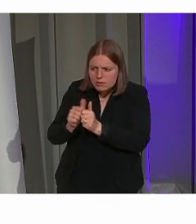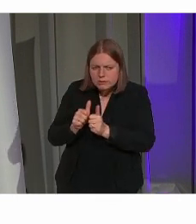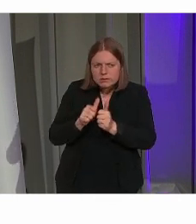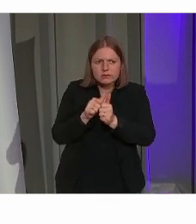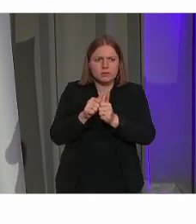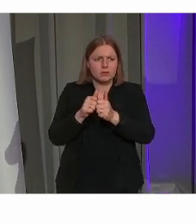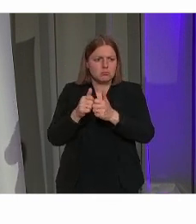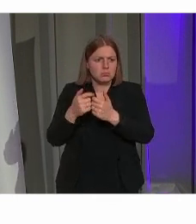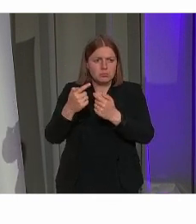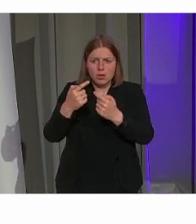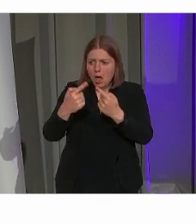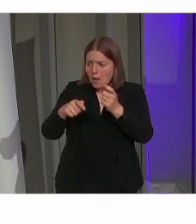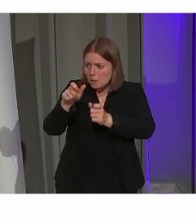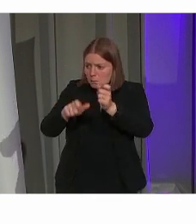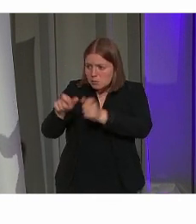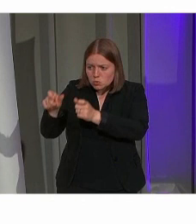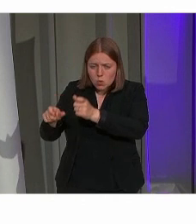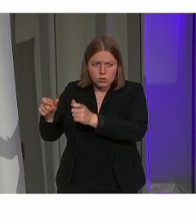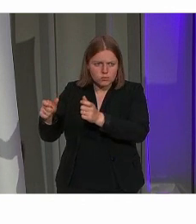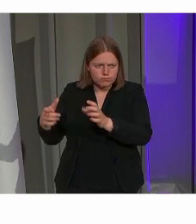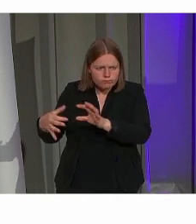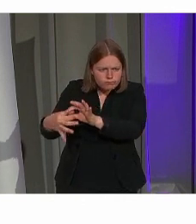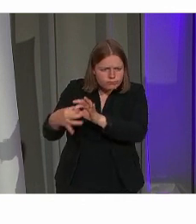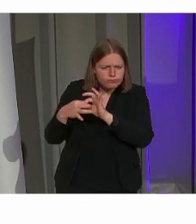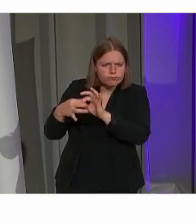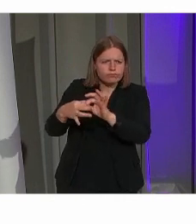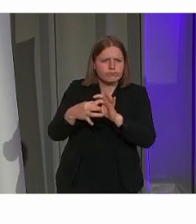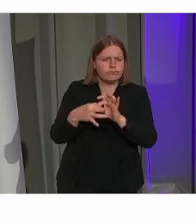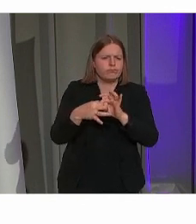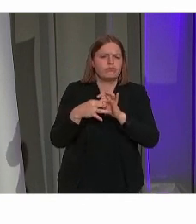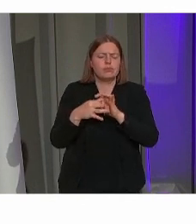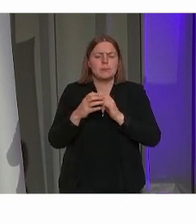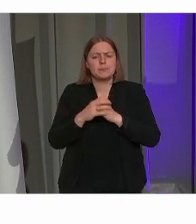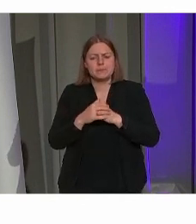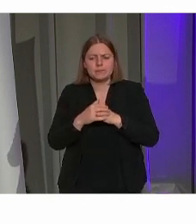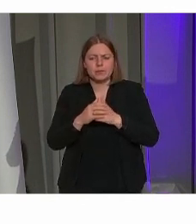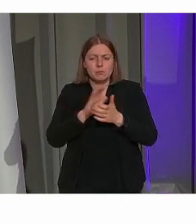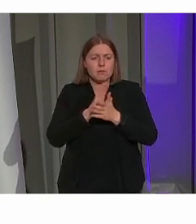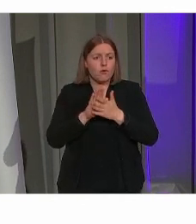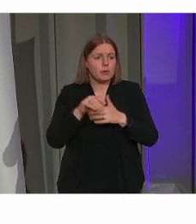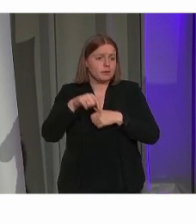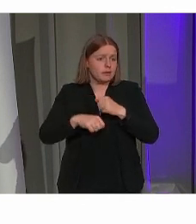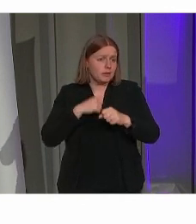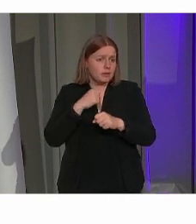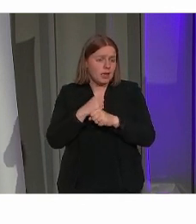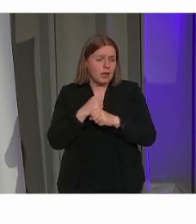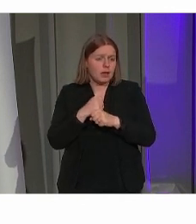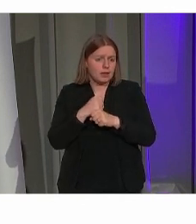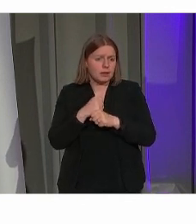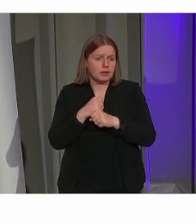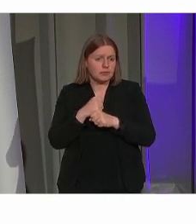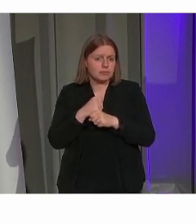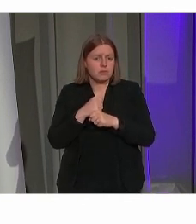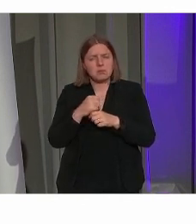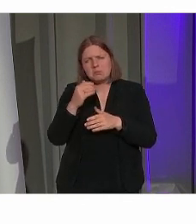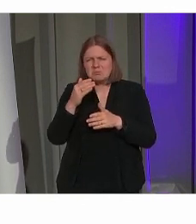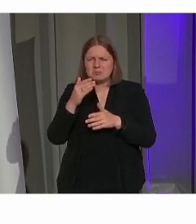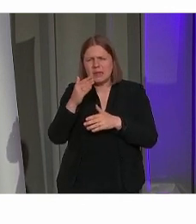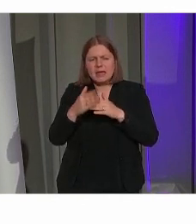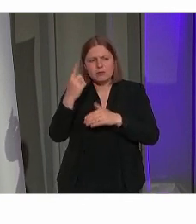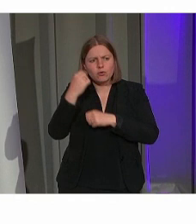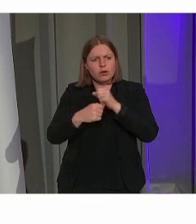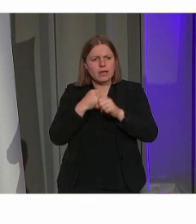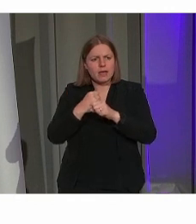met andere spelers. Bijvoorbeeld is dit jaar, eigenlijk eind vorig jaar, de